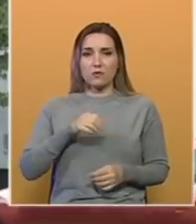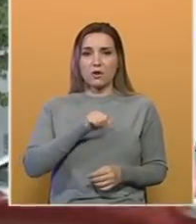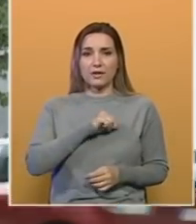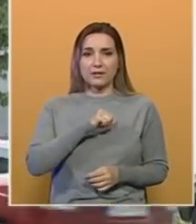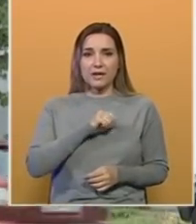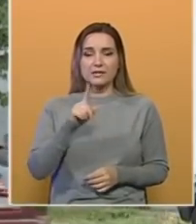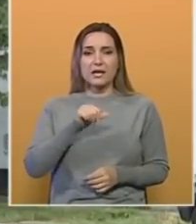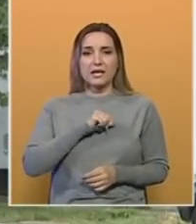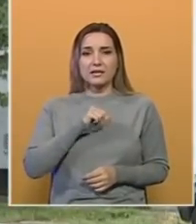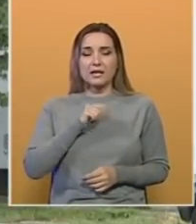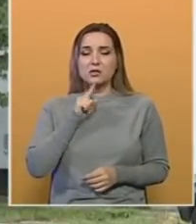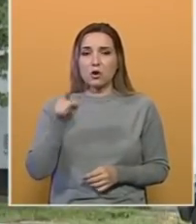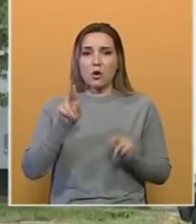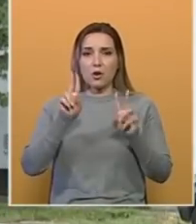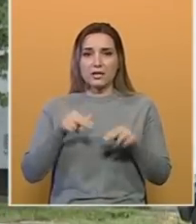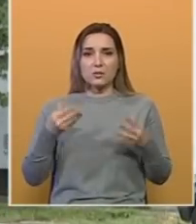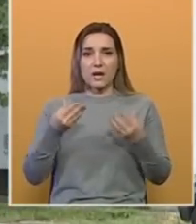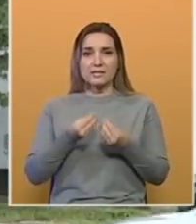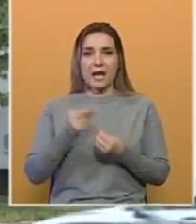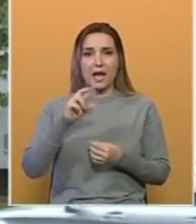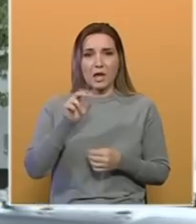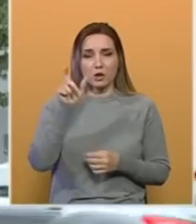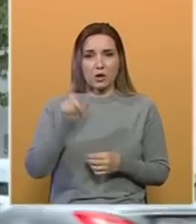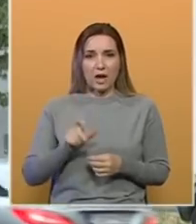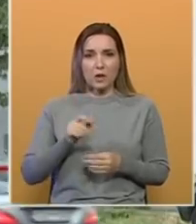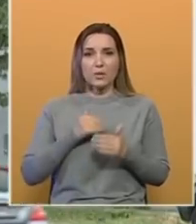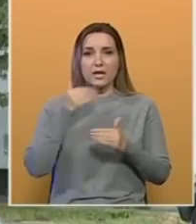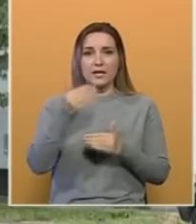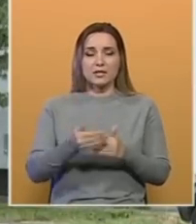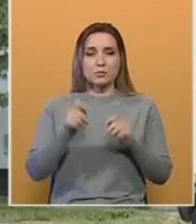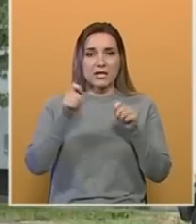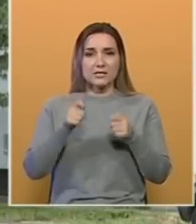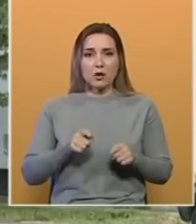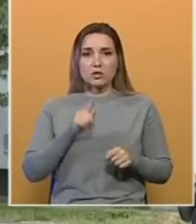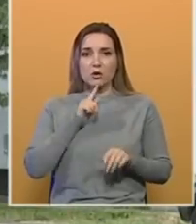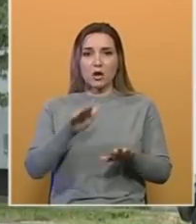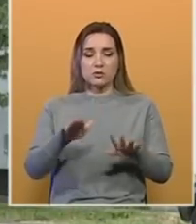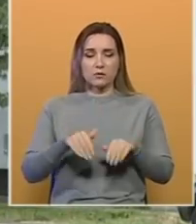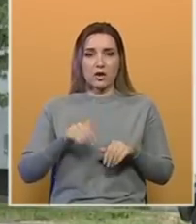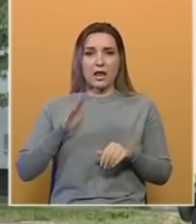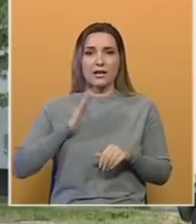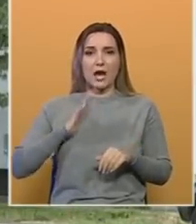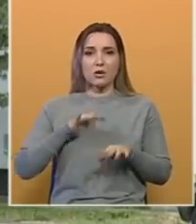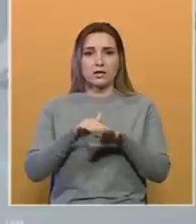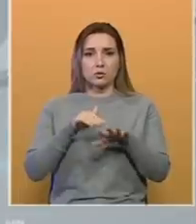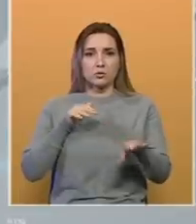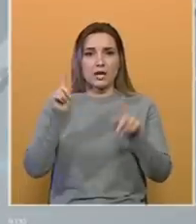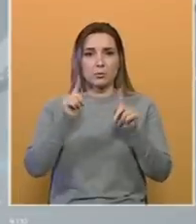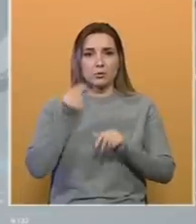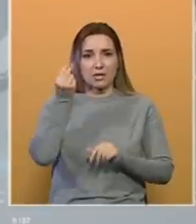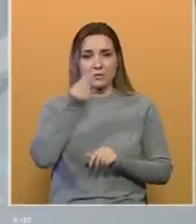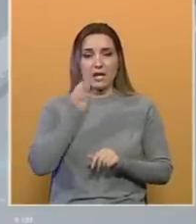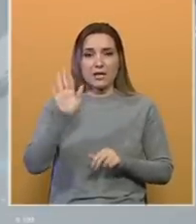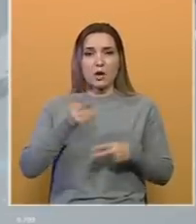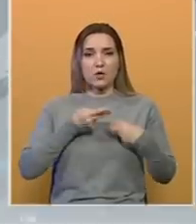i interes koji on ima sa Erdoganom ispred zaključaka koje je usvojila Narodna skupština Republike Srpske. Njegova